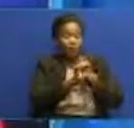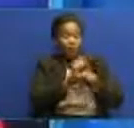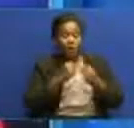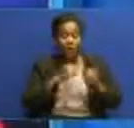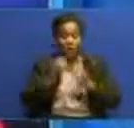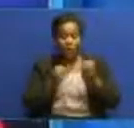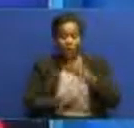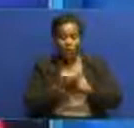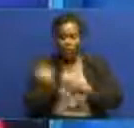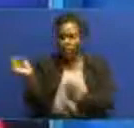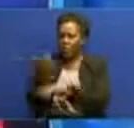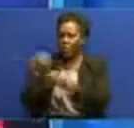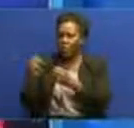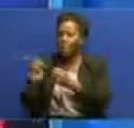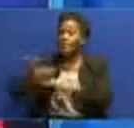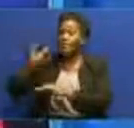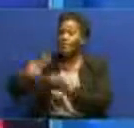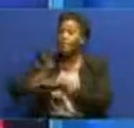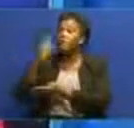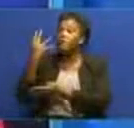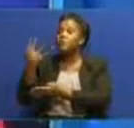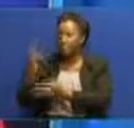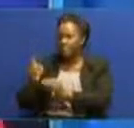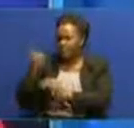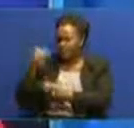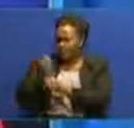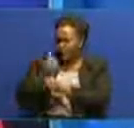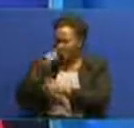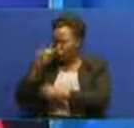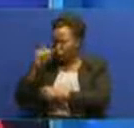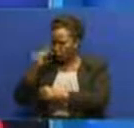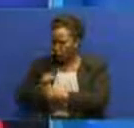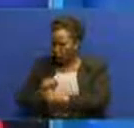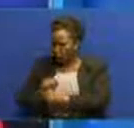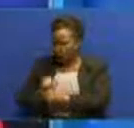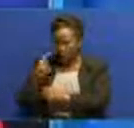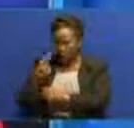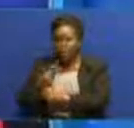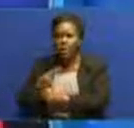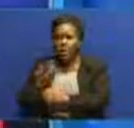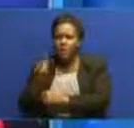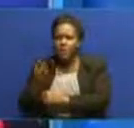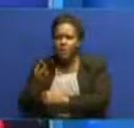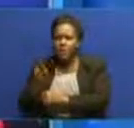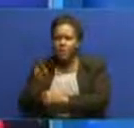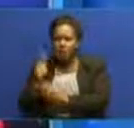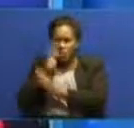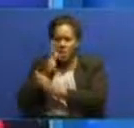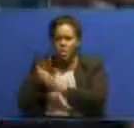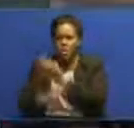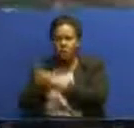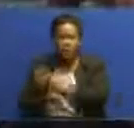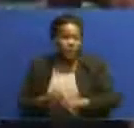ya shilingi bilionine baada ya uchunguzi kwenye feather ambazo zimeofiwa kuwa na vyashiria vya rushwa. Aketo wa tarifa ya